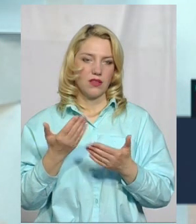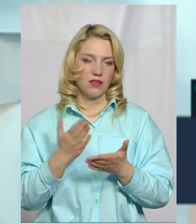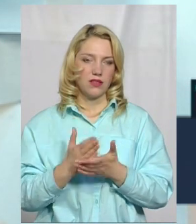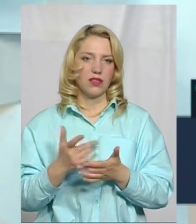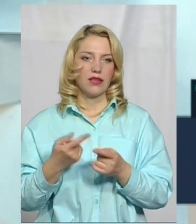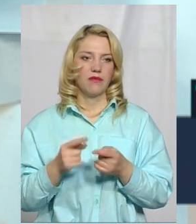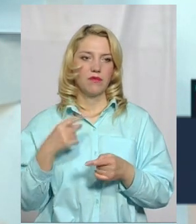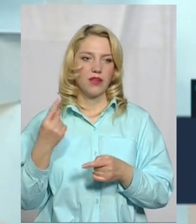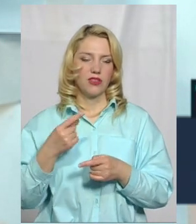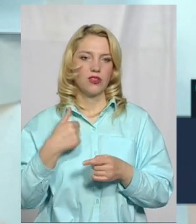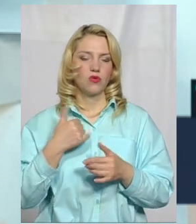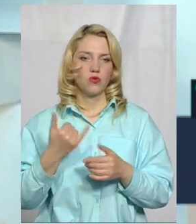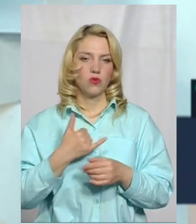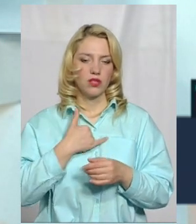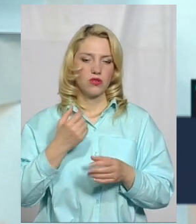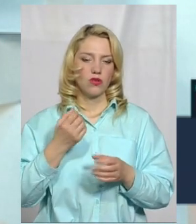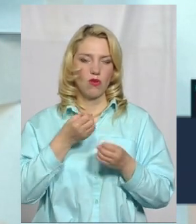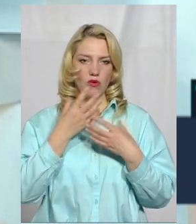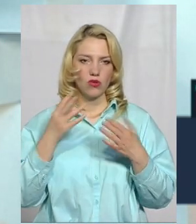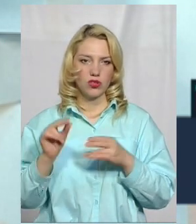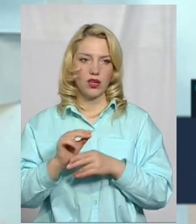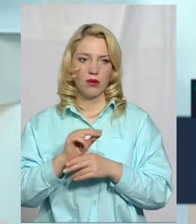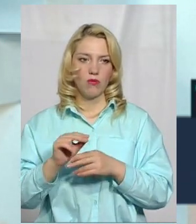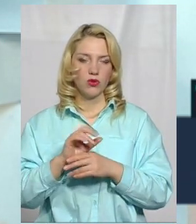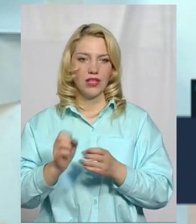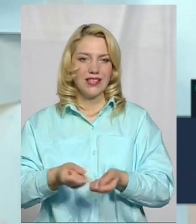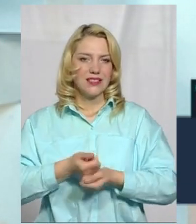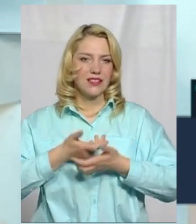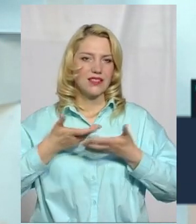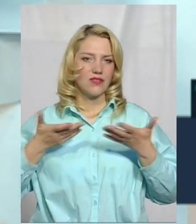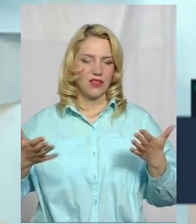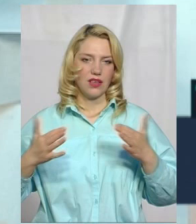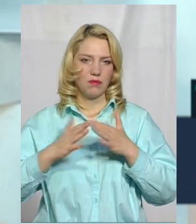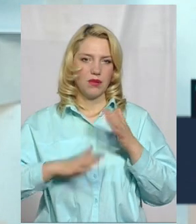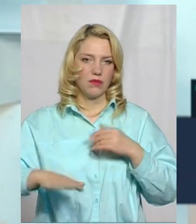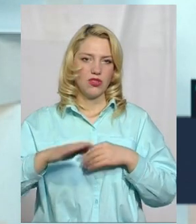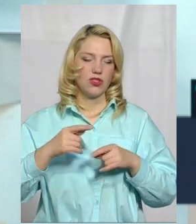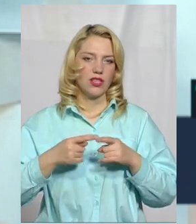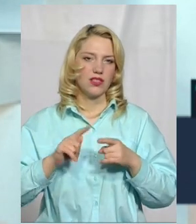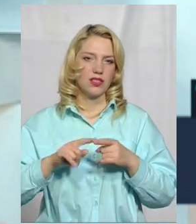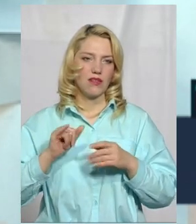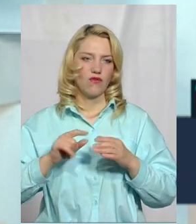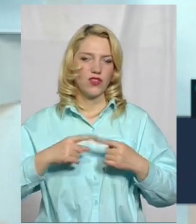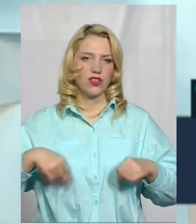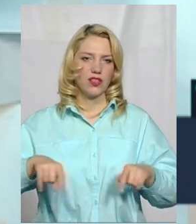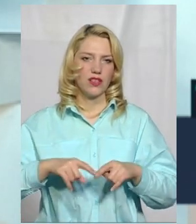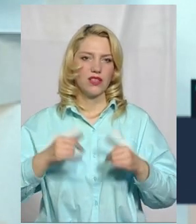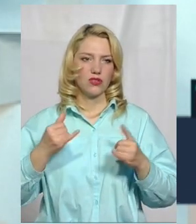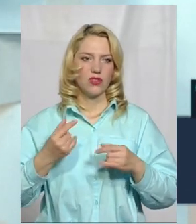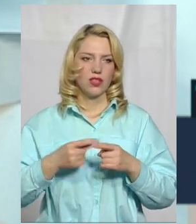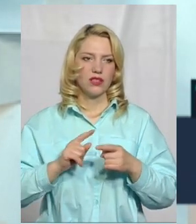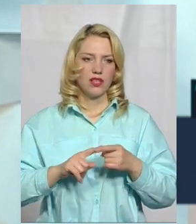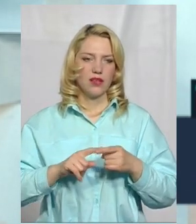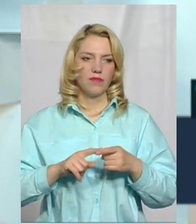нас хороший ремонт і світлі приміщення. в відділенні, на сьогодні це